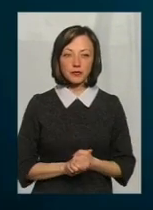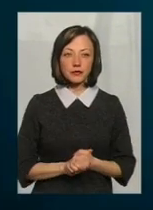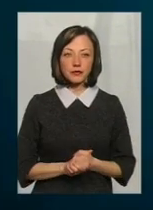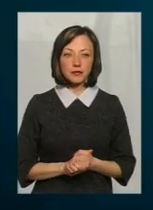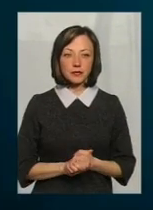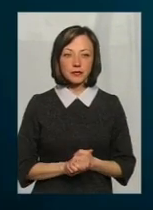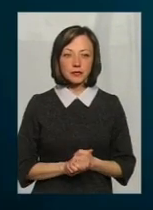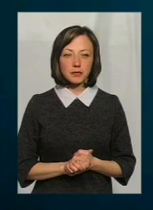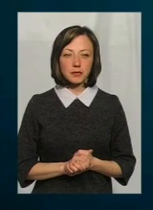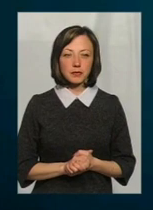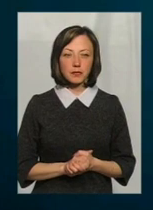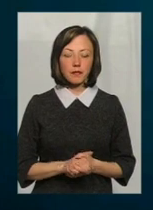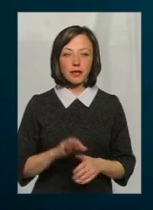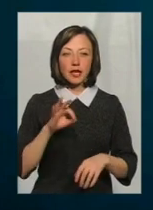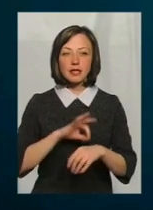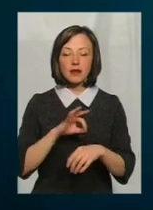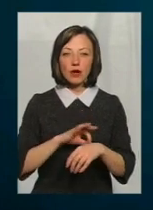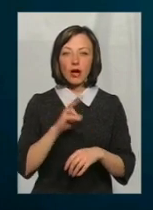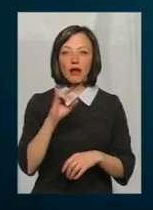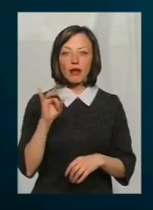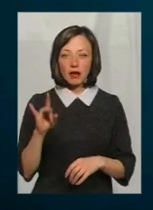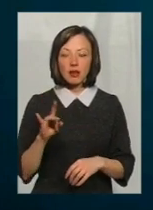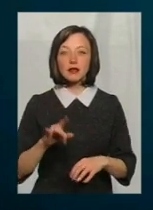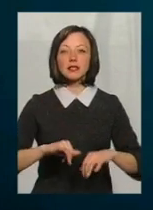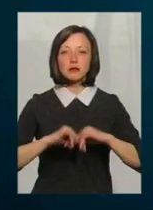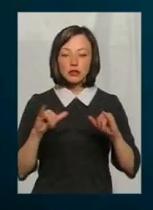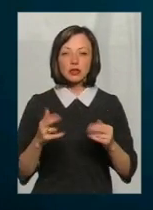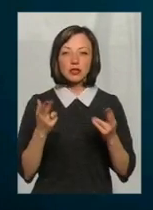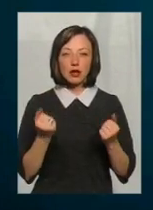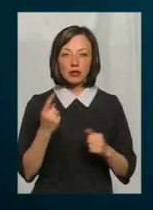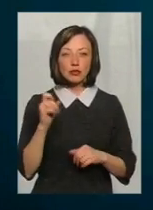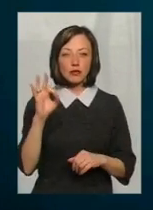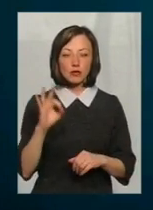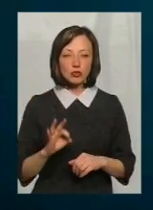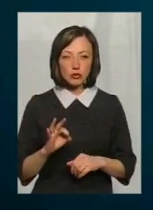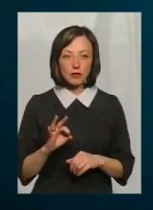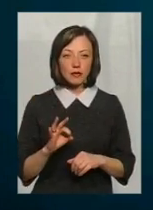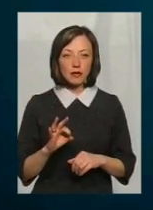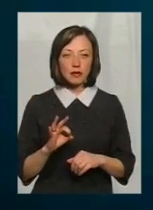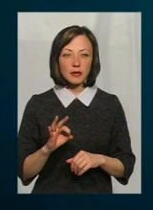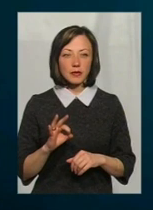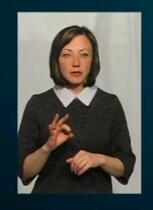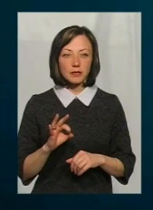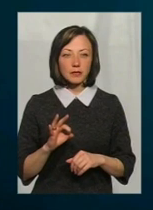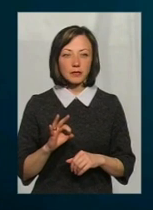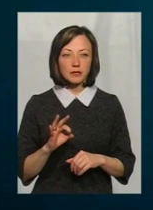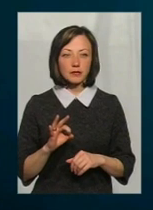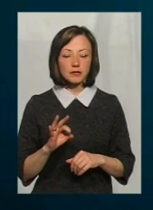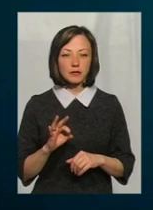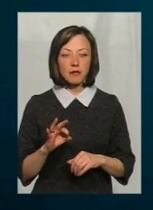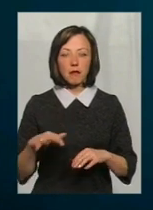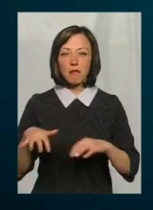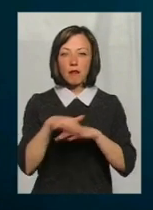захворювання на кір, звісно, вирісла, мови нема. І вона, будемо так казати,